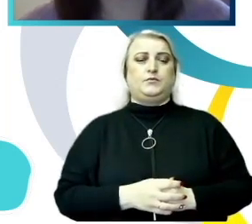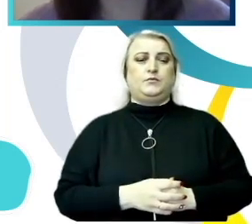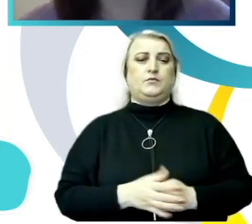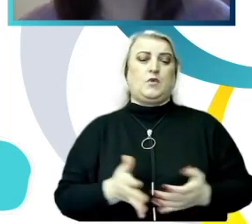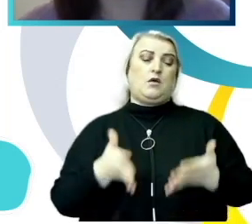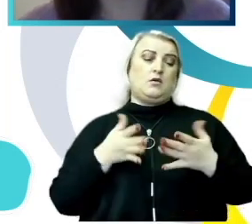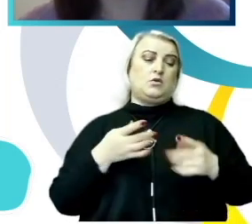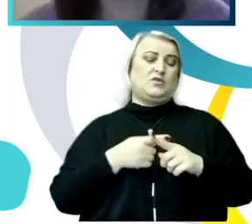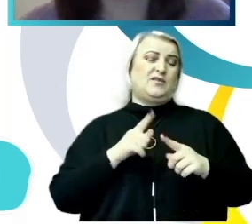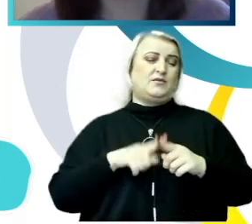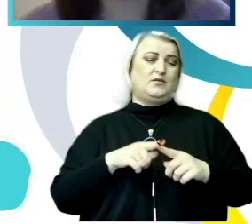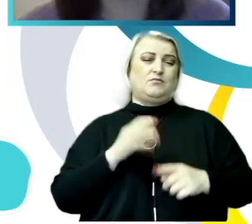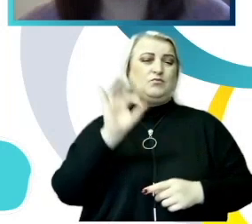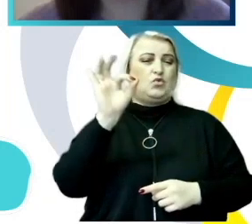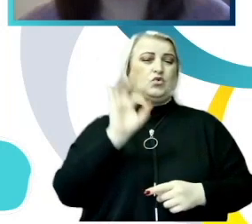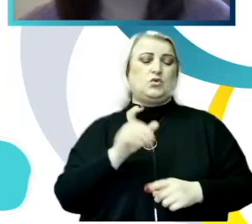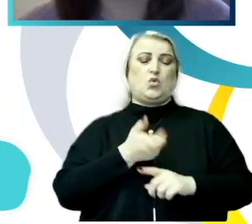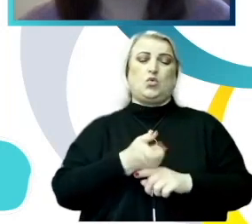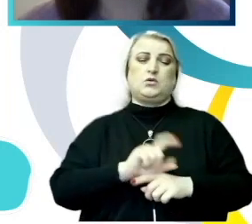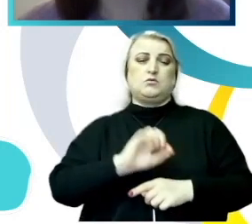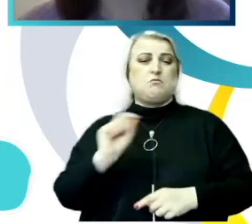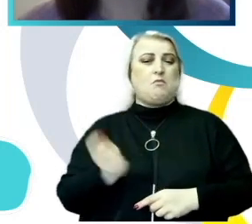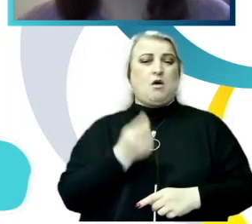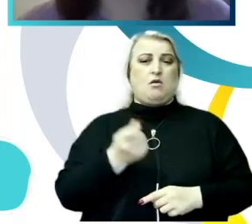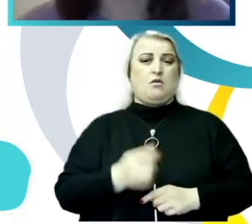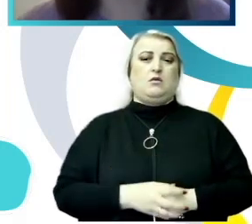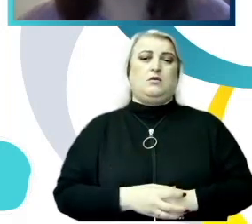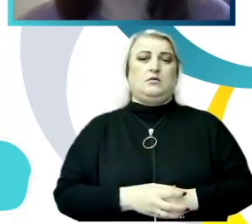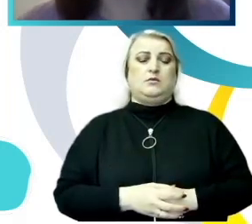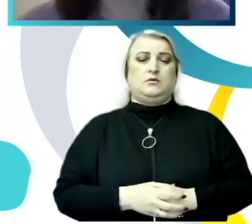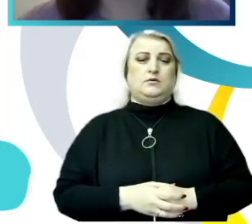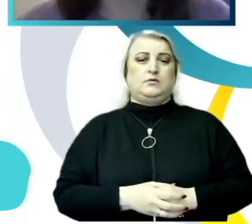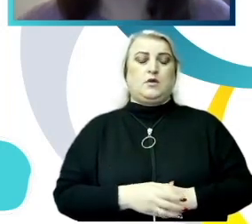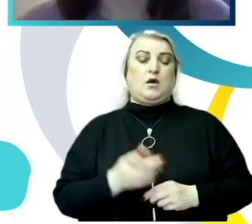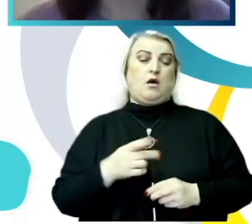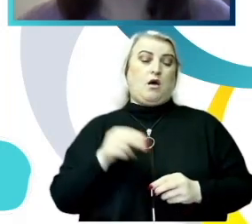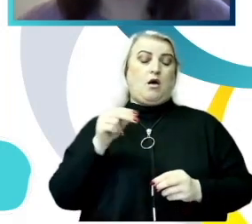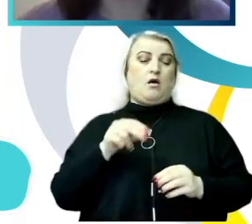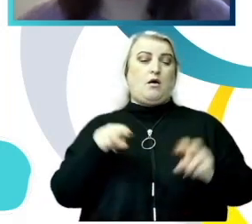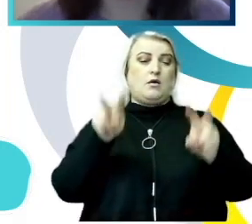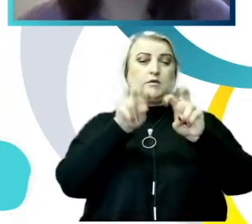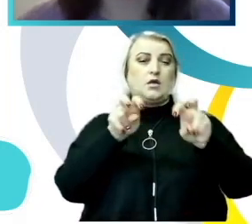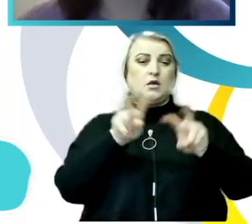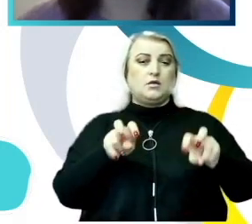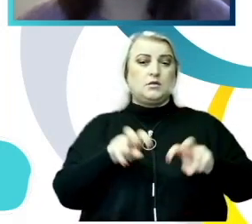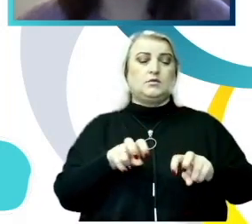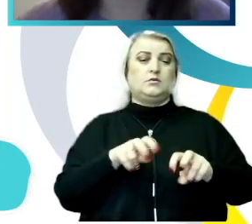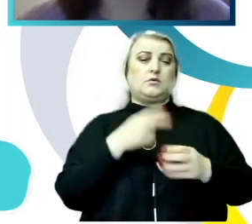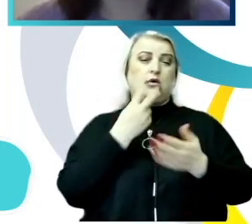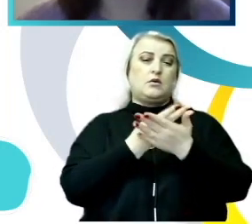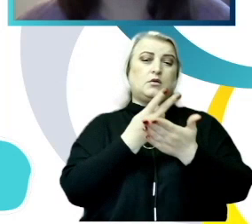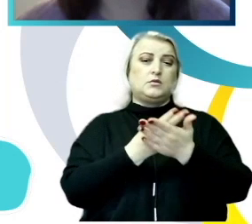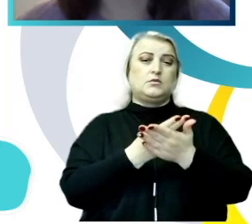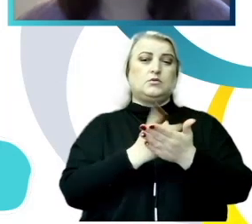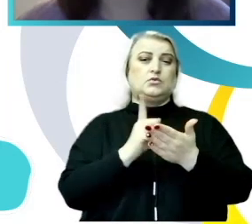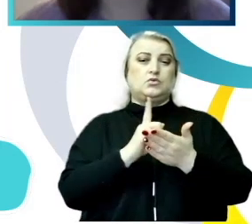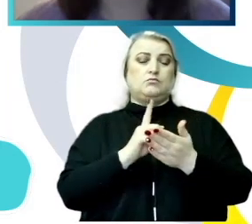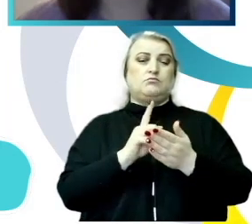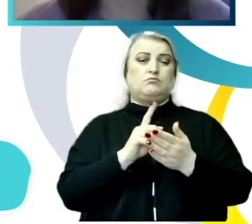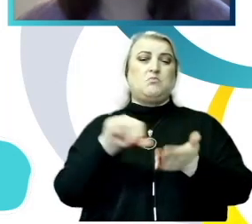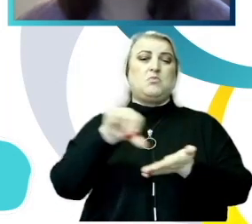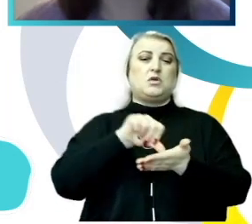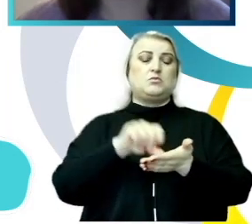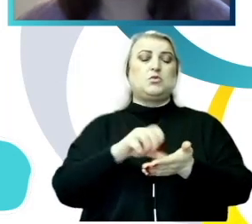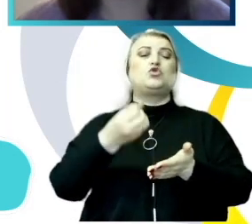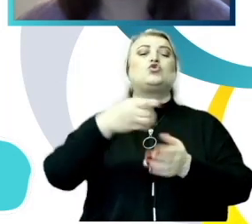o pundere extrem de mică, iar analiza prin prisma clăstereală a arătat o participare și mai mică a